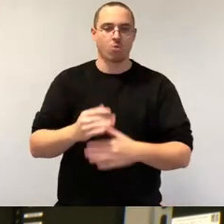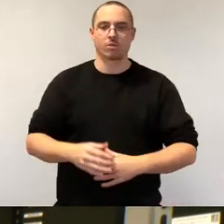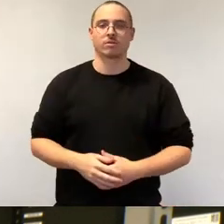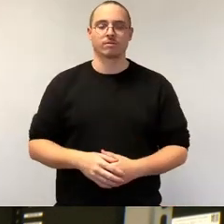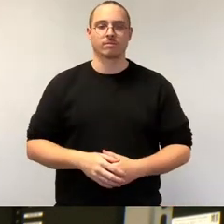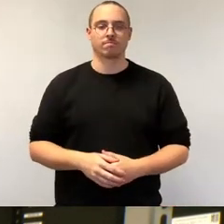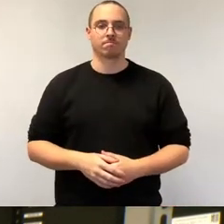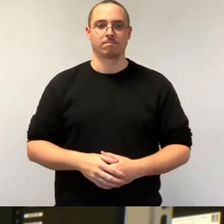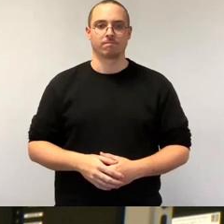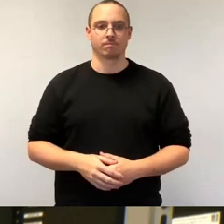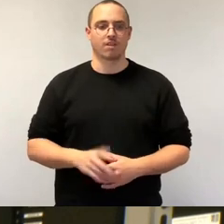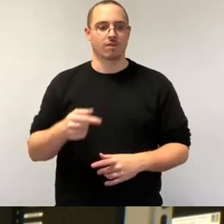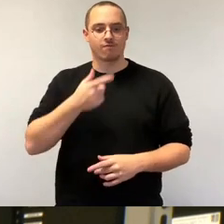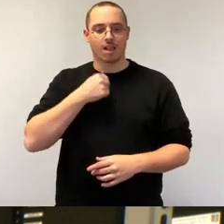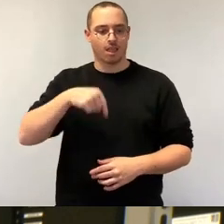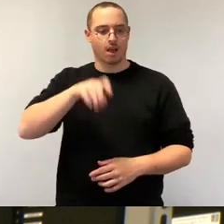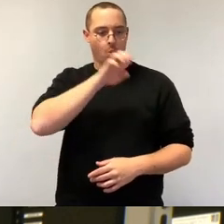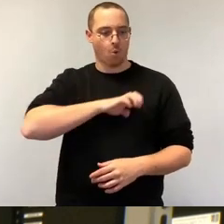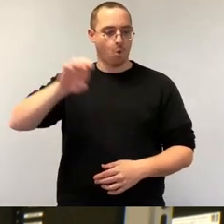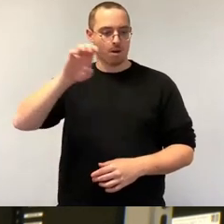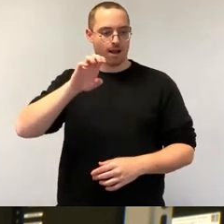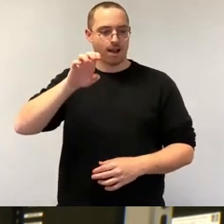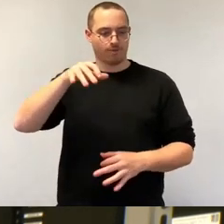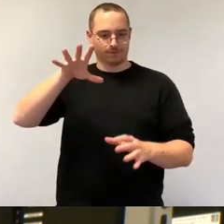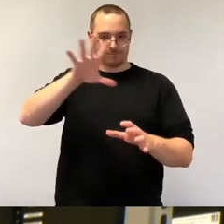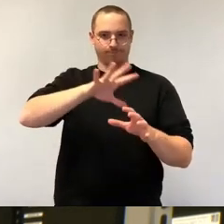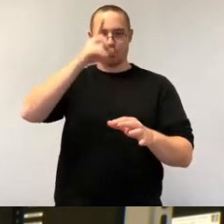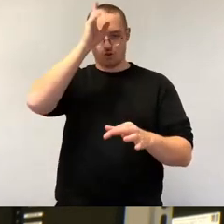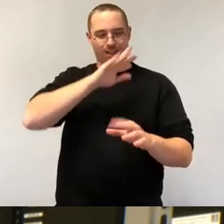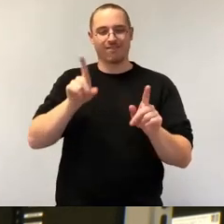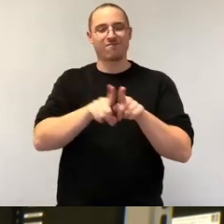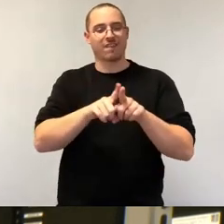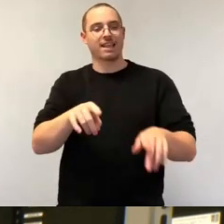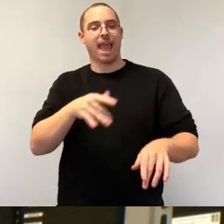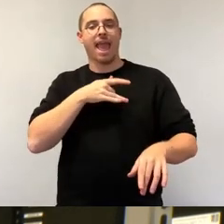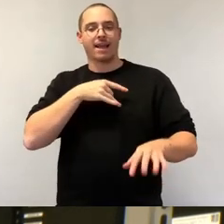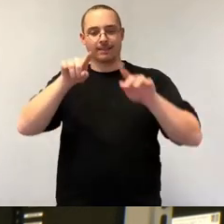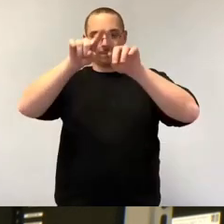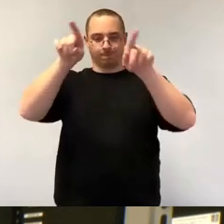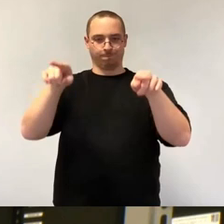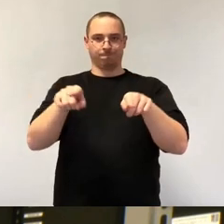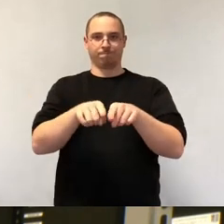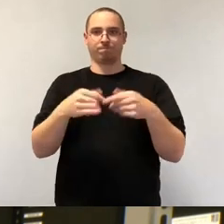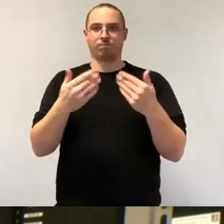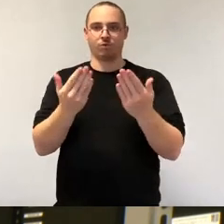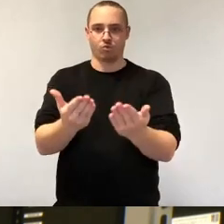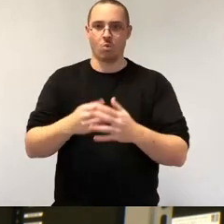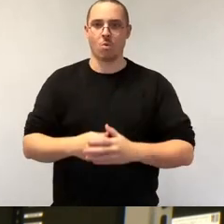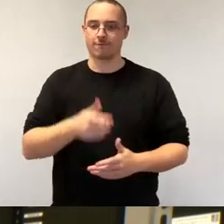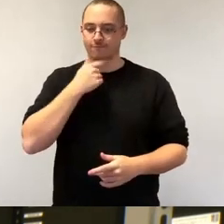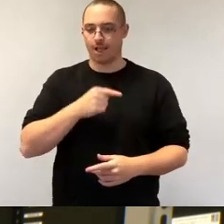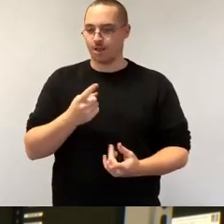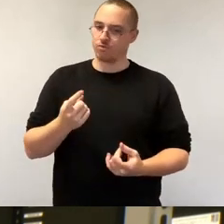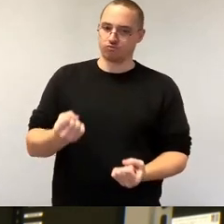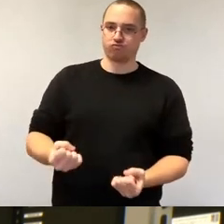im Herzen Europas, in der kommunalen Zusammenarbeit der Landeshauptstadt Dresden mit dem Umland voranbringen, beschlossen. Und wir werden dann auch